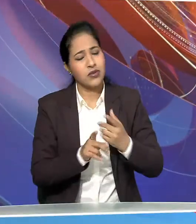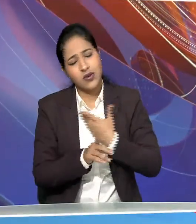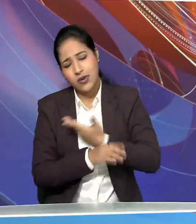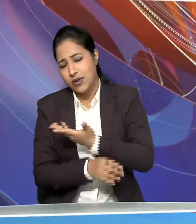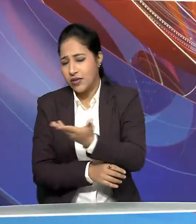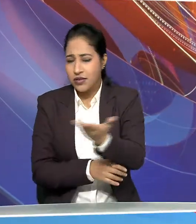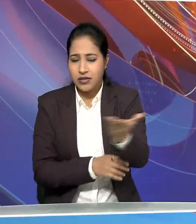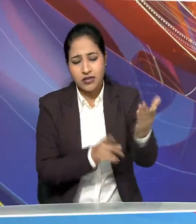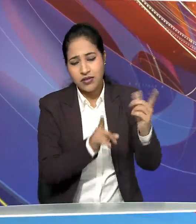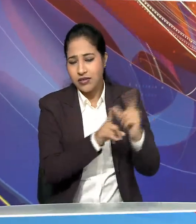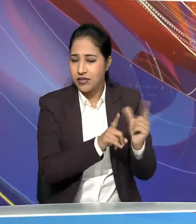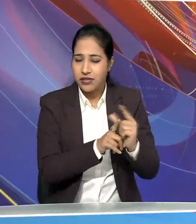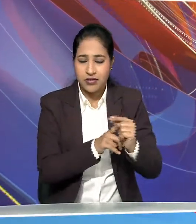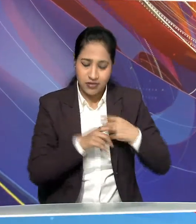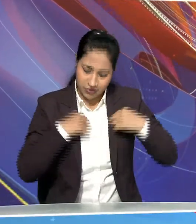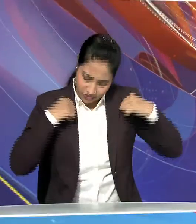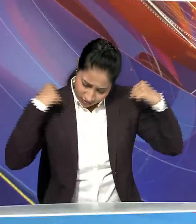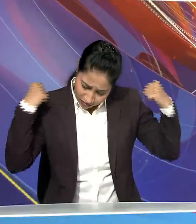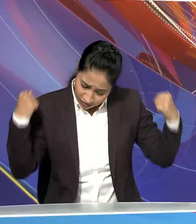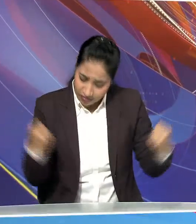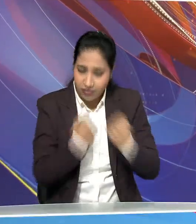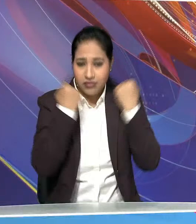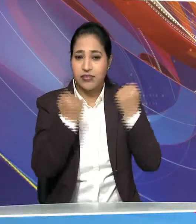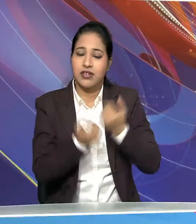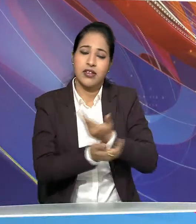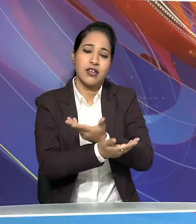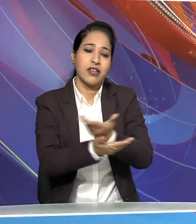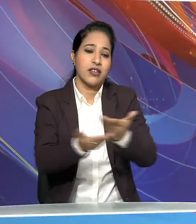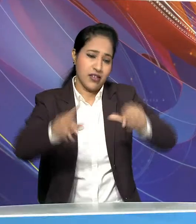अपना करेंगpled